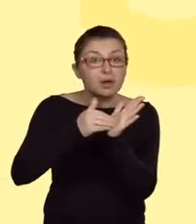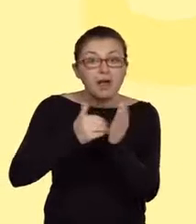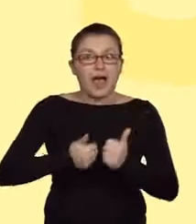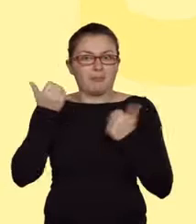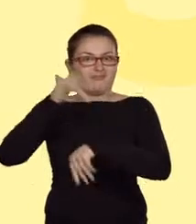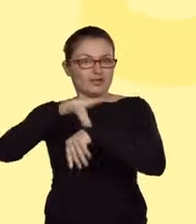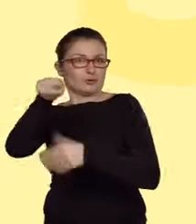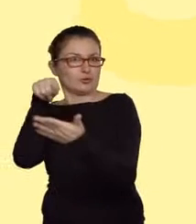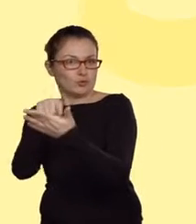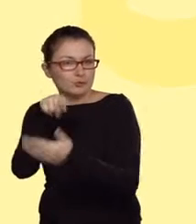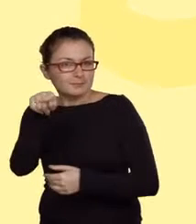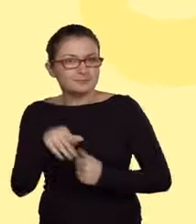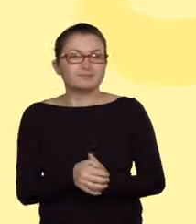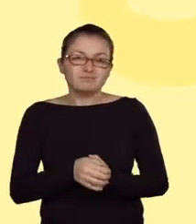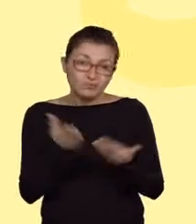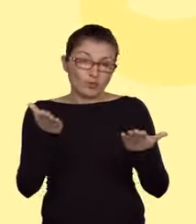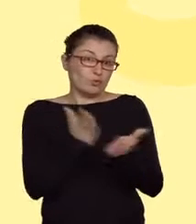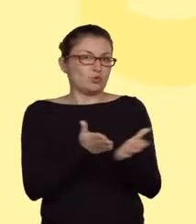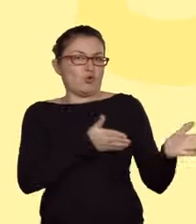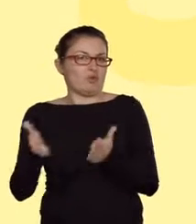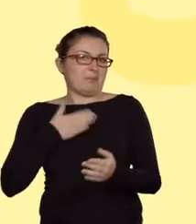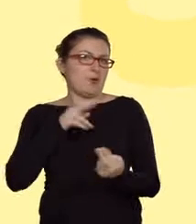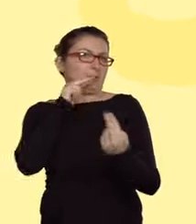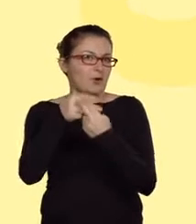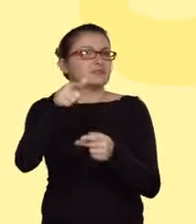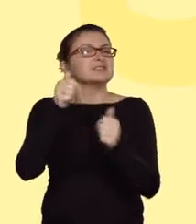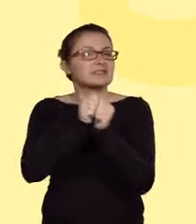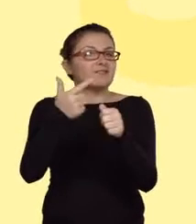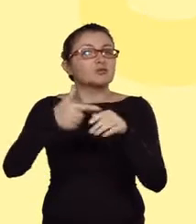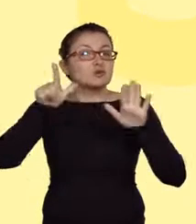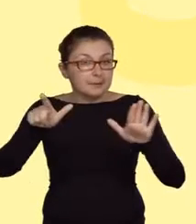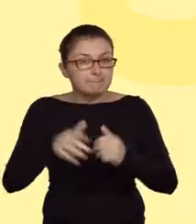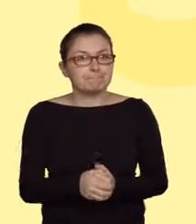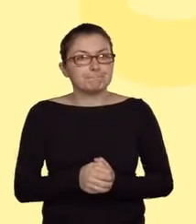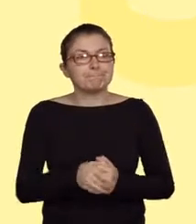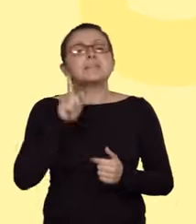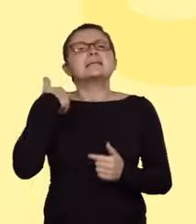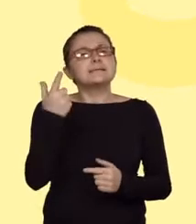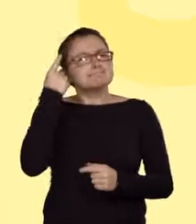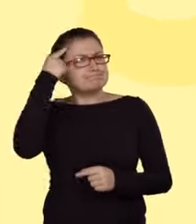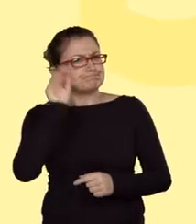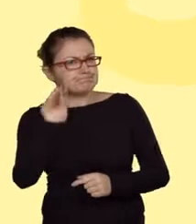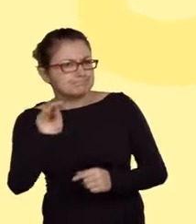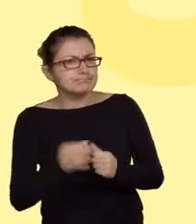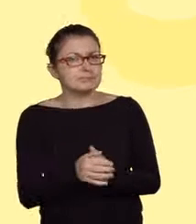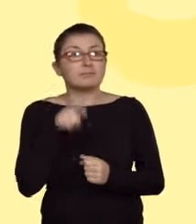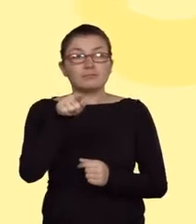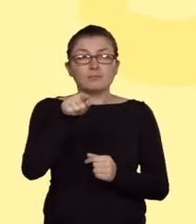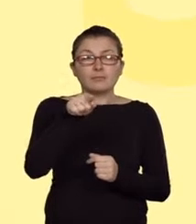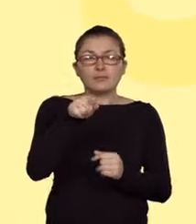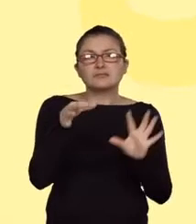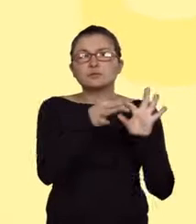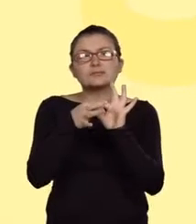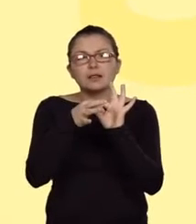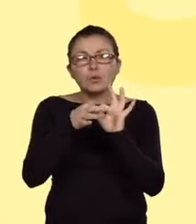Dla przypomnienia musimy wyjaśnić, dlaczego związek ten powstaje jako główny produkt obu reakcji,